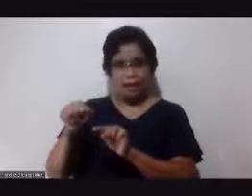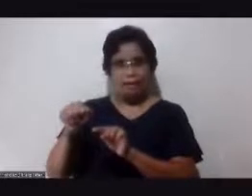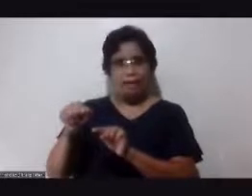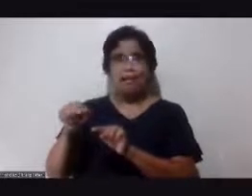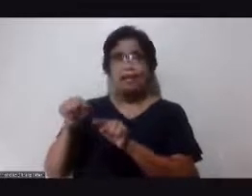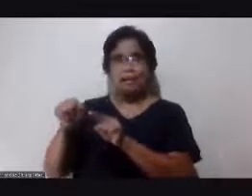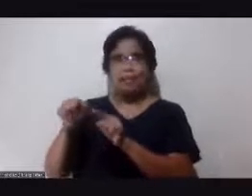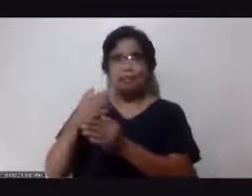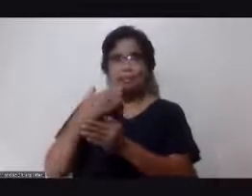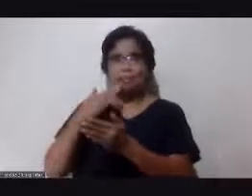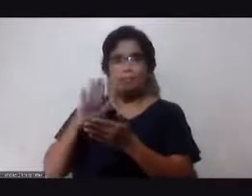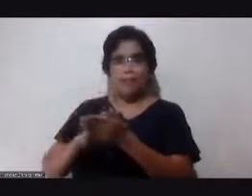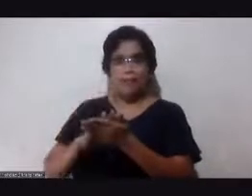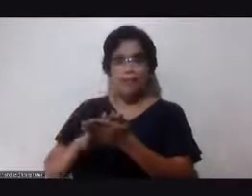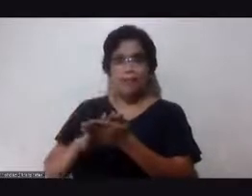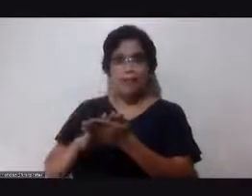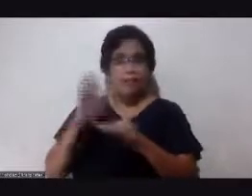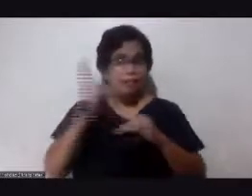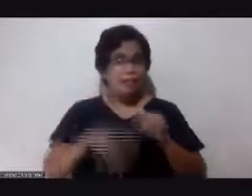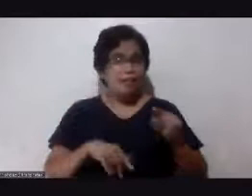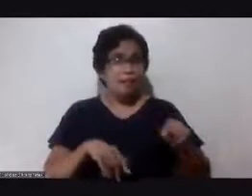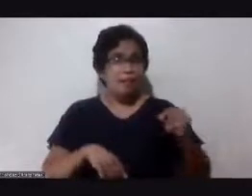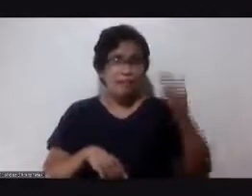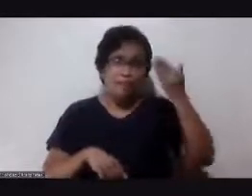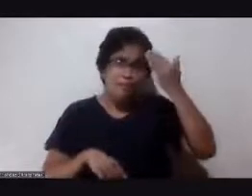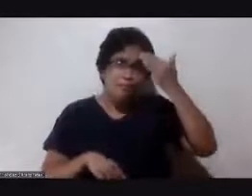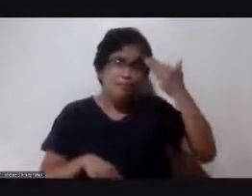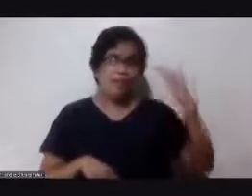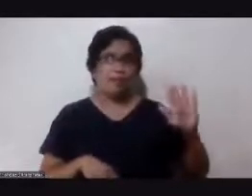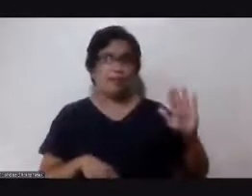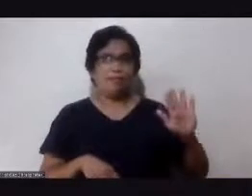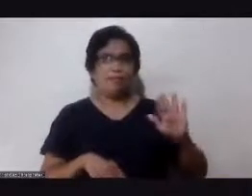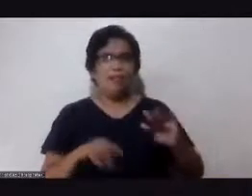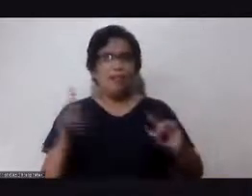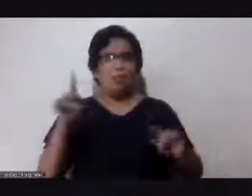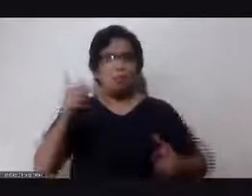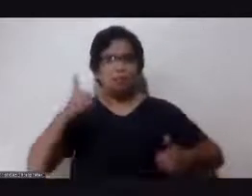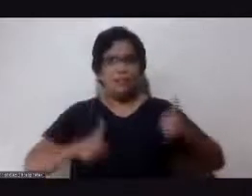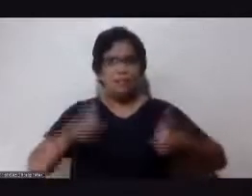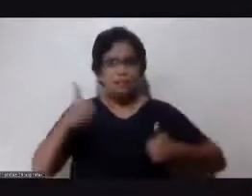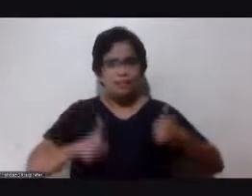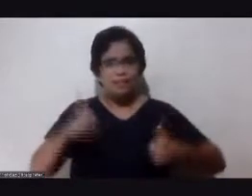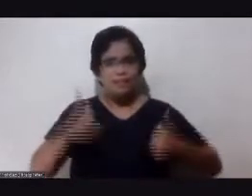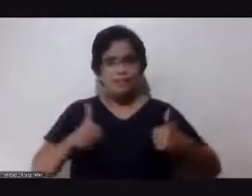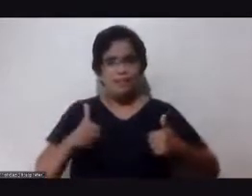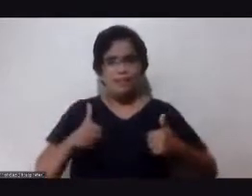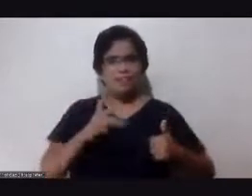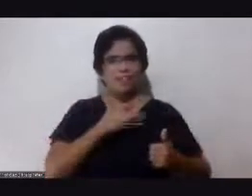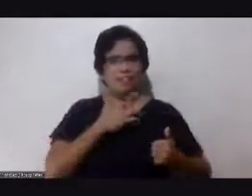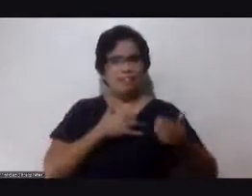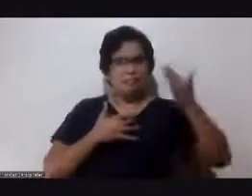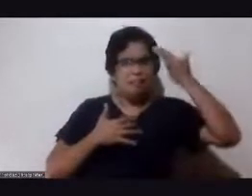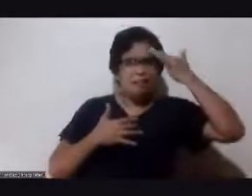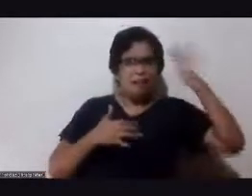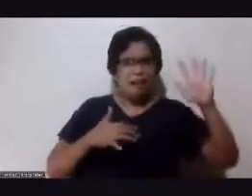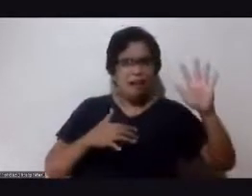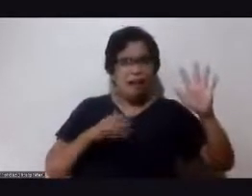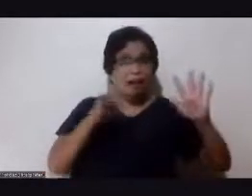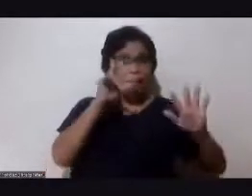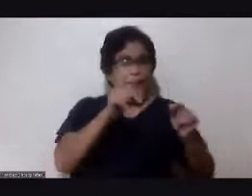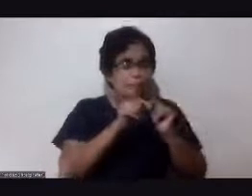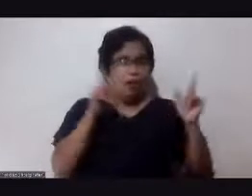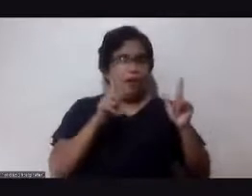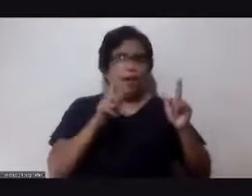inakamulat yun kaysa yung hindi mo alam. Ano masabuti? Kasi, feeling ko yung hindi mo alam, baka mabulaga ka naman sa